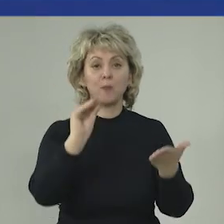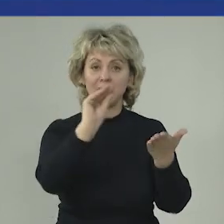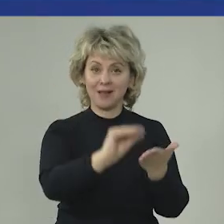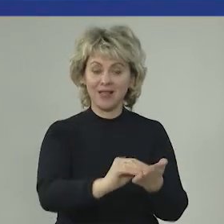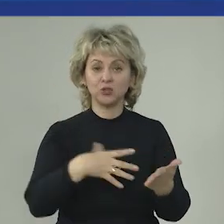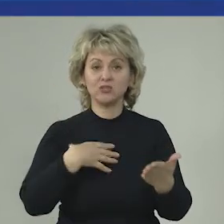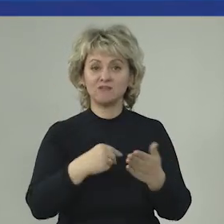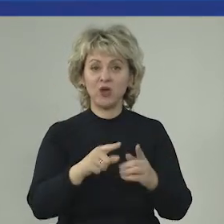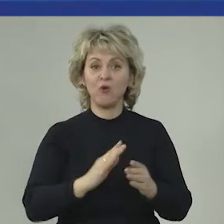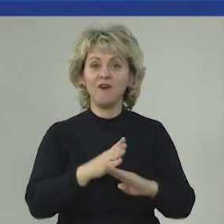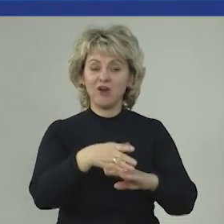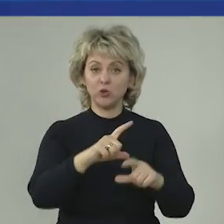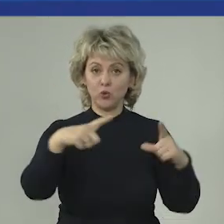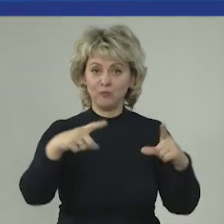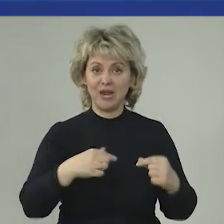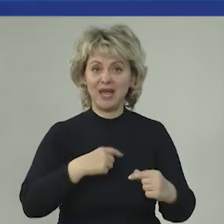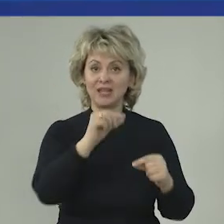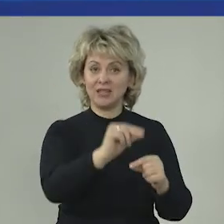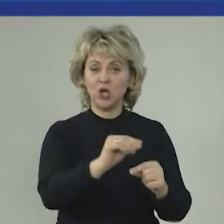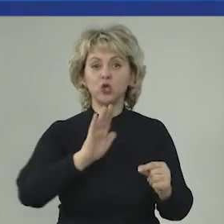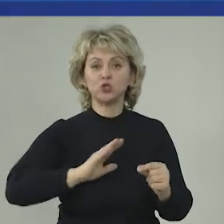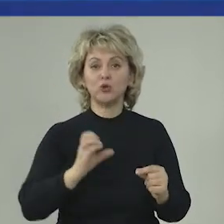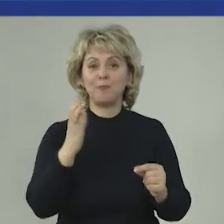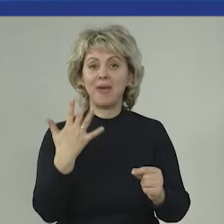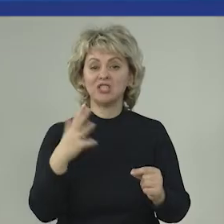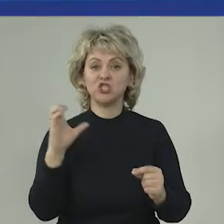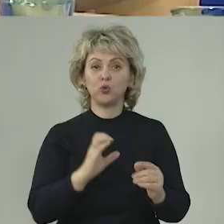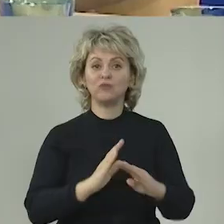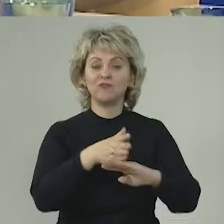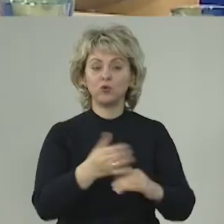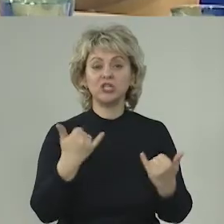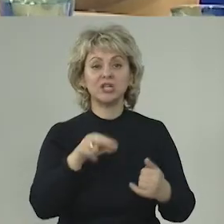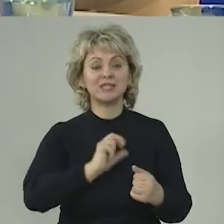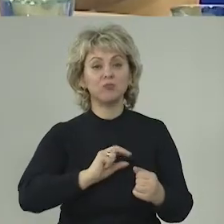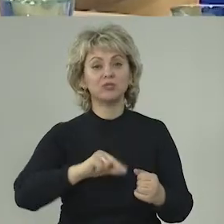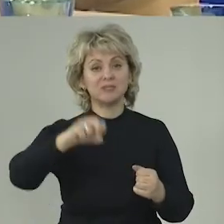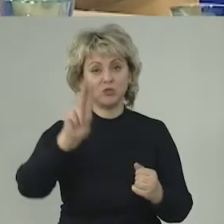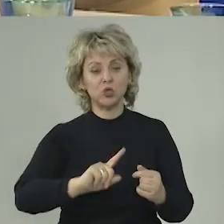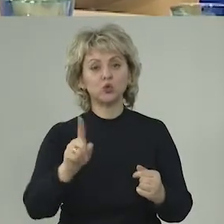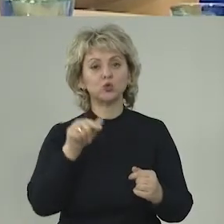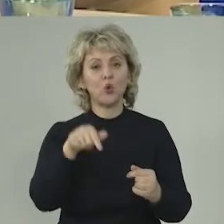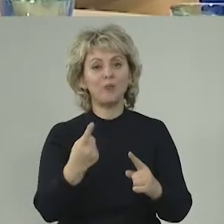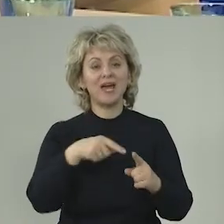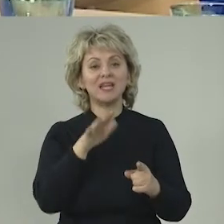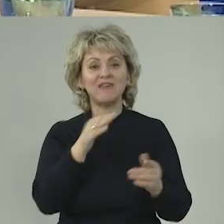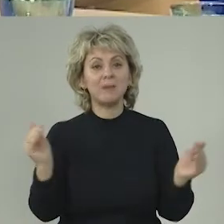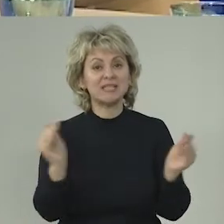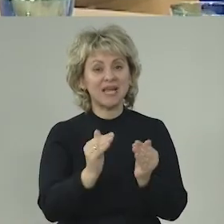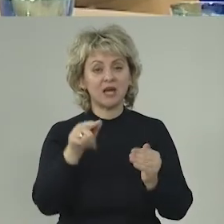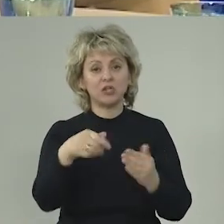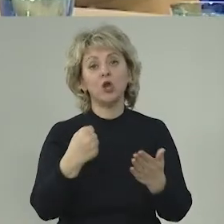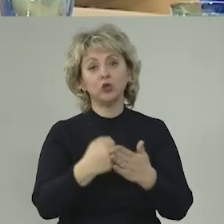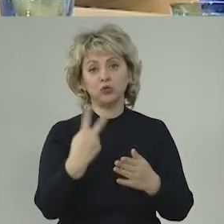прикладывает свой входной билет, то примерно 5 секунд ждёт входа. Это много. Сейчас работают специалисты над тем, чтобы это время